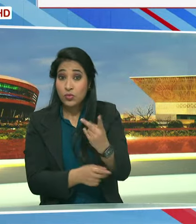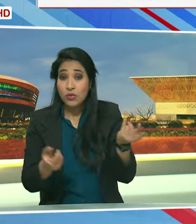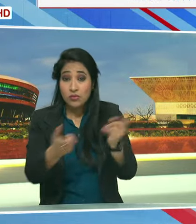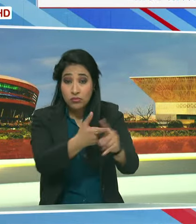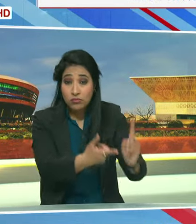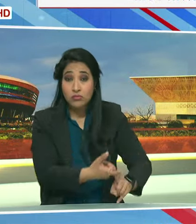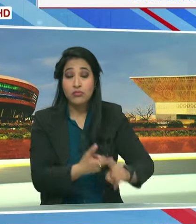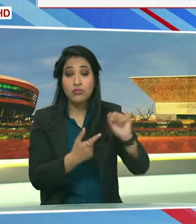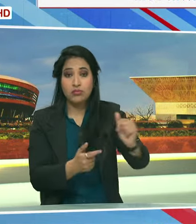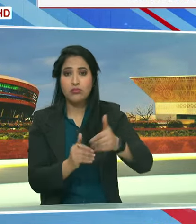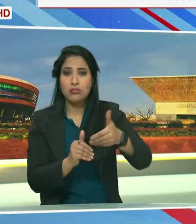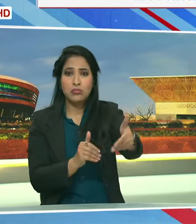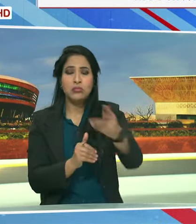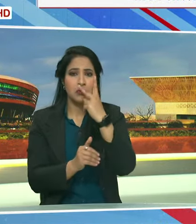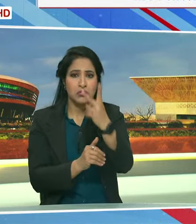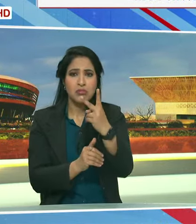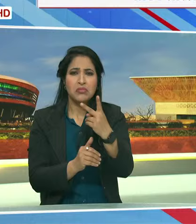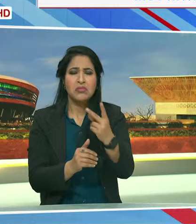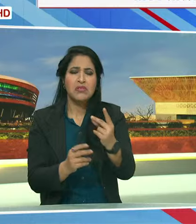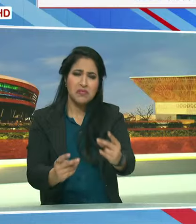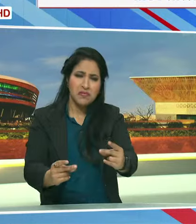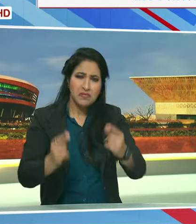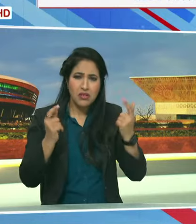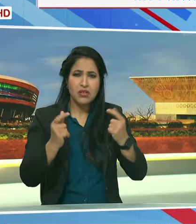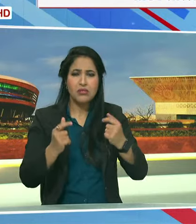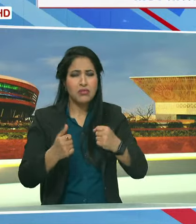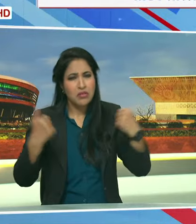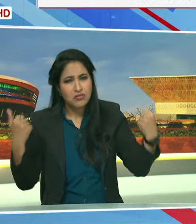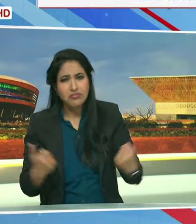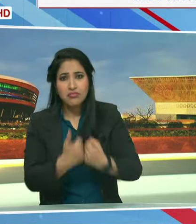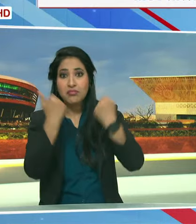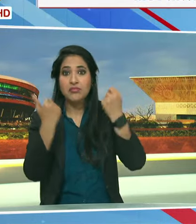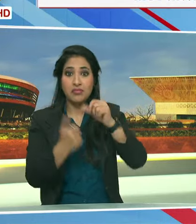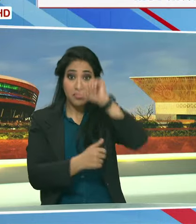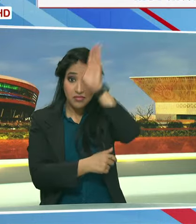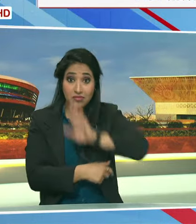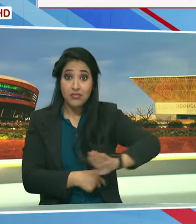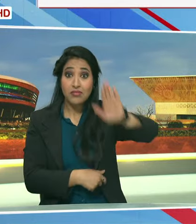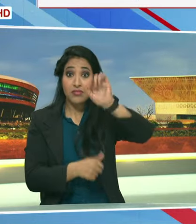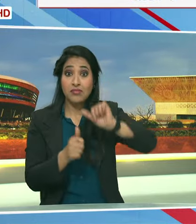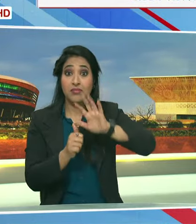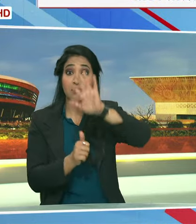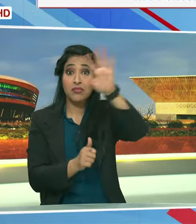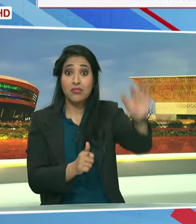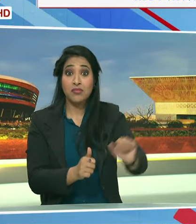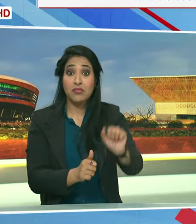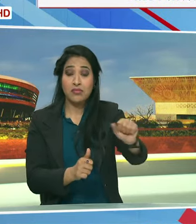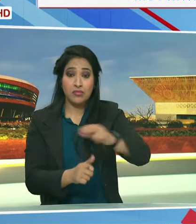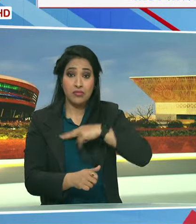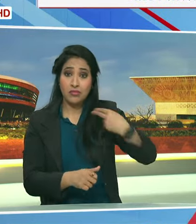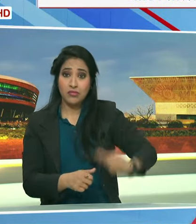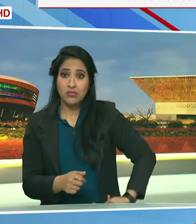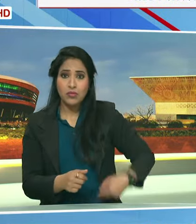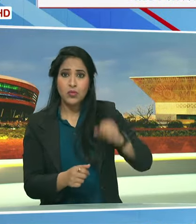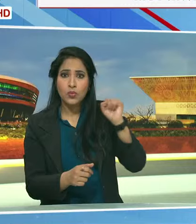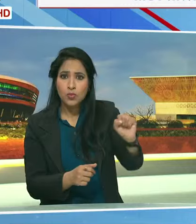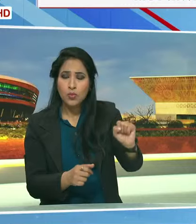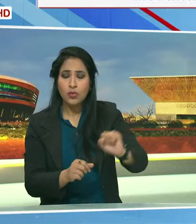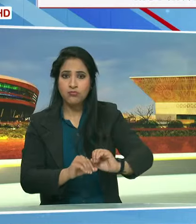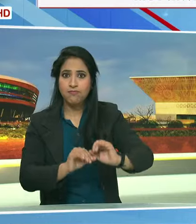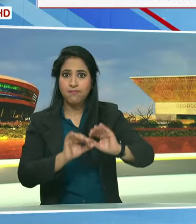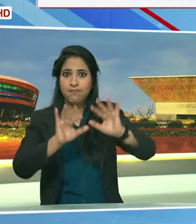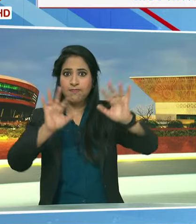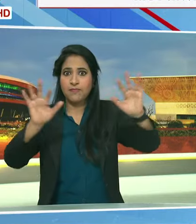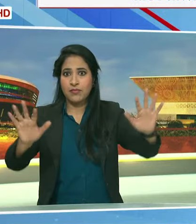और मध्यपूर्व में जारी तीवर संगर्ष के बीच भारत एशिया में चीन के विकल्ब के रूप में